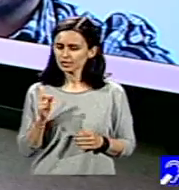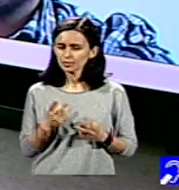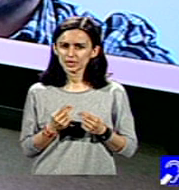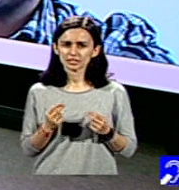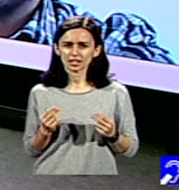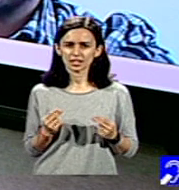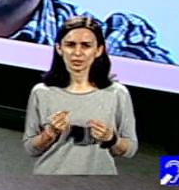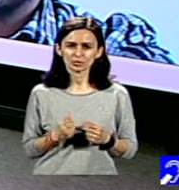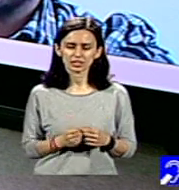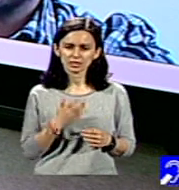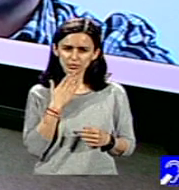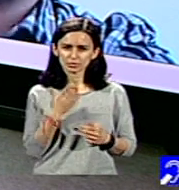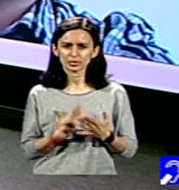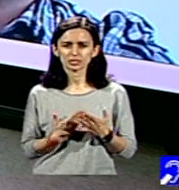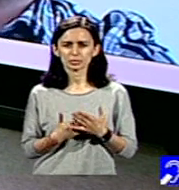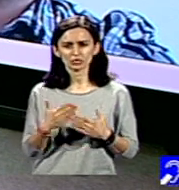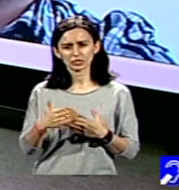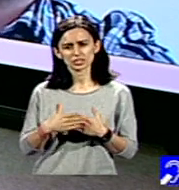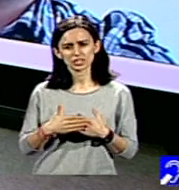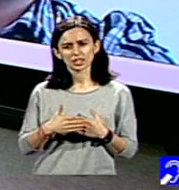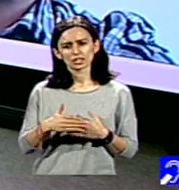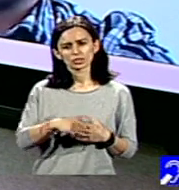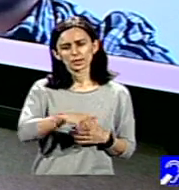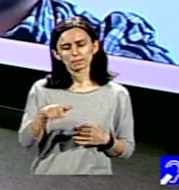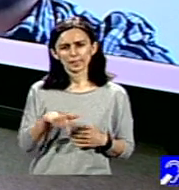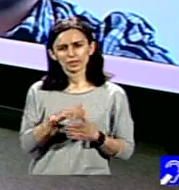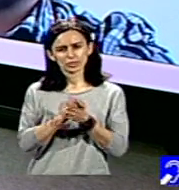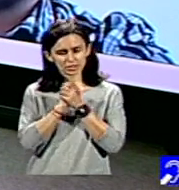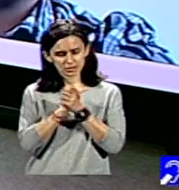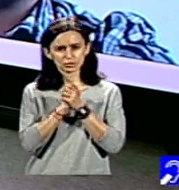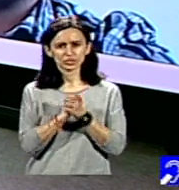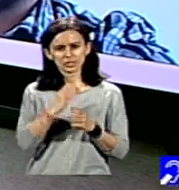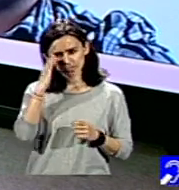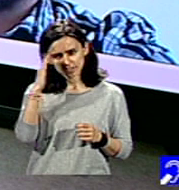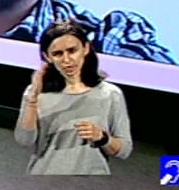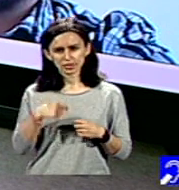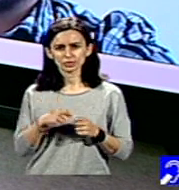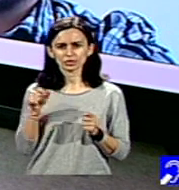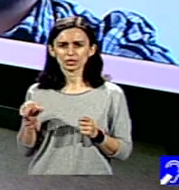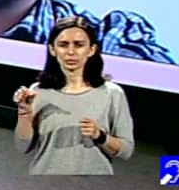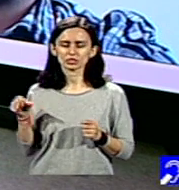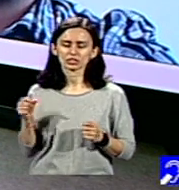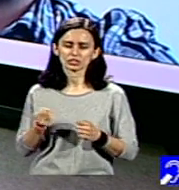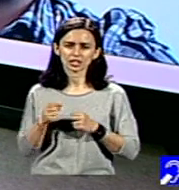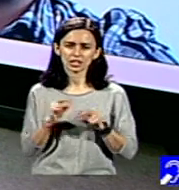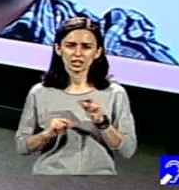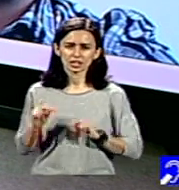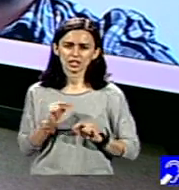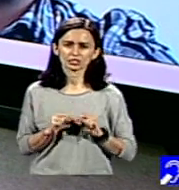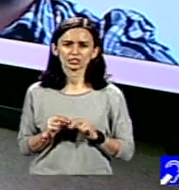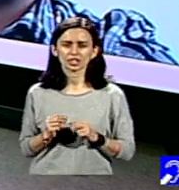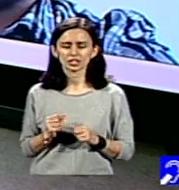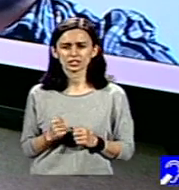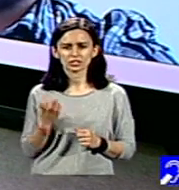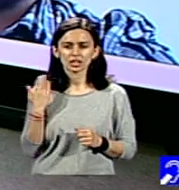atunci. Îți mulțumesc foarte mult pentru că ai fost alături de noi la Fără Prejudecăți. Mult, mult succes, salutări tuturor celor de la Down Activ Moldova. Și